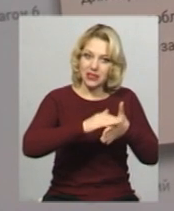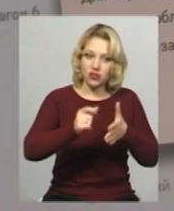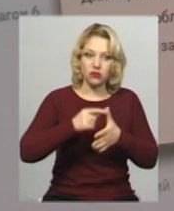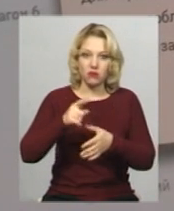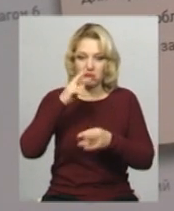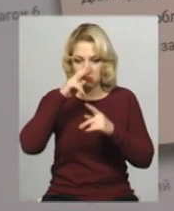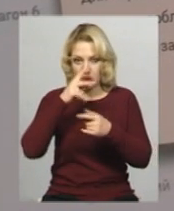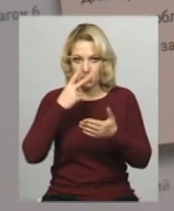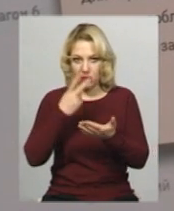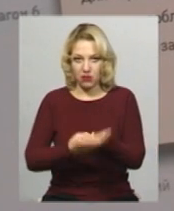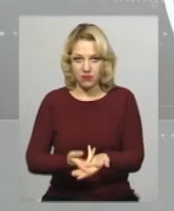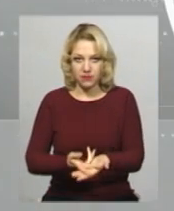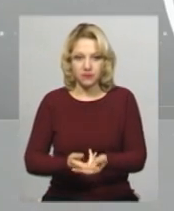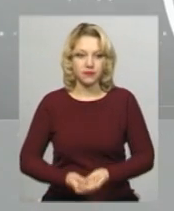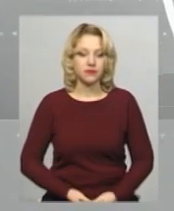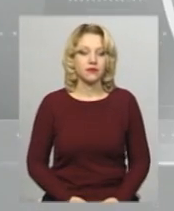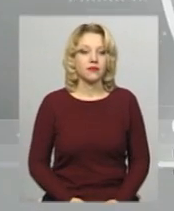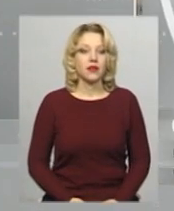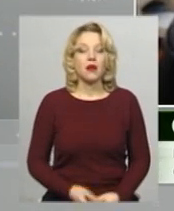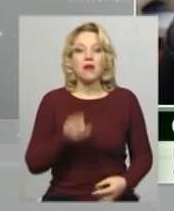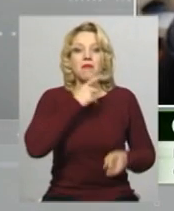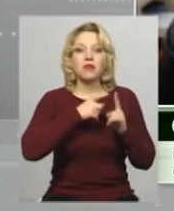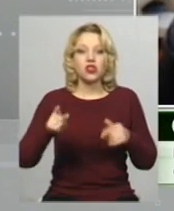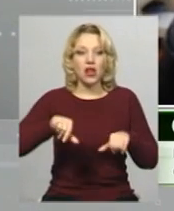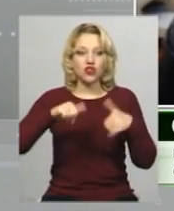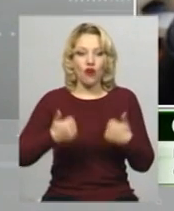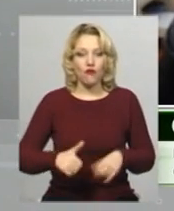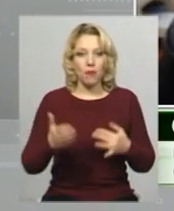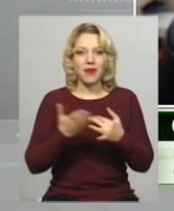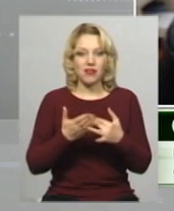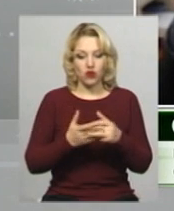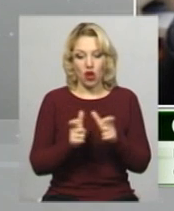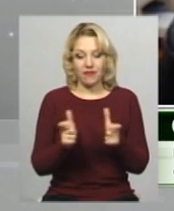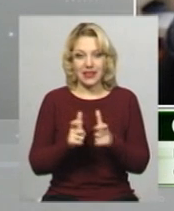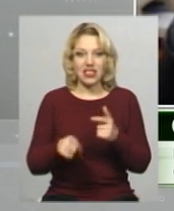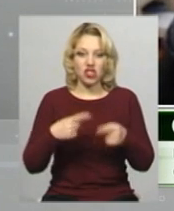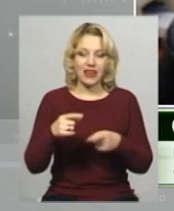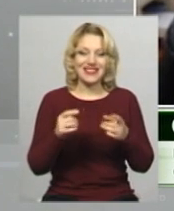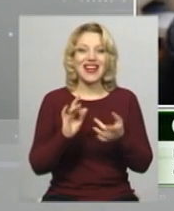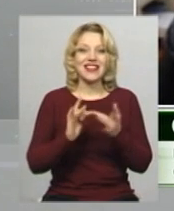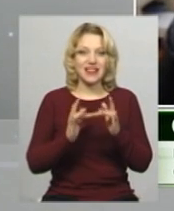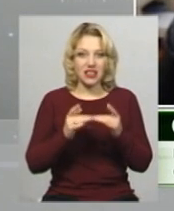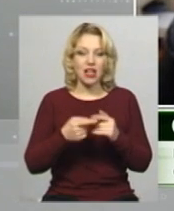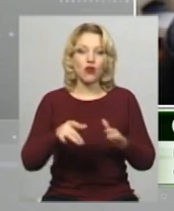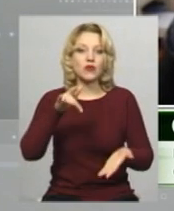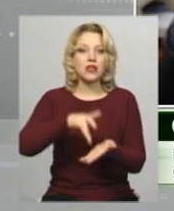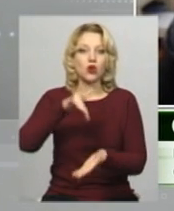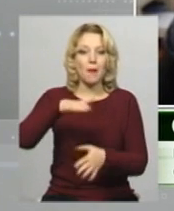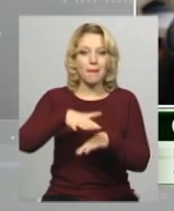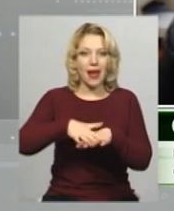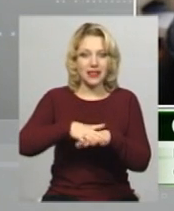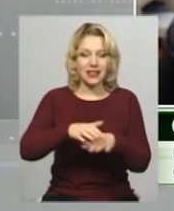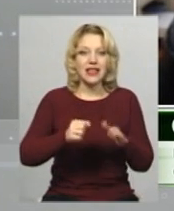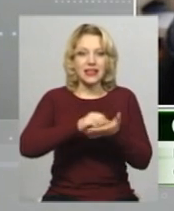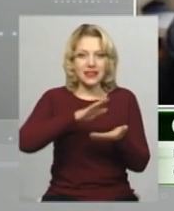помилку. Під час оформлення пільгового квитка через інтернет у Централізованому банку даних